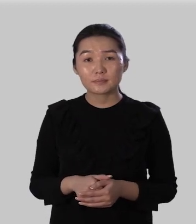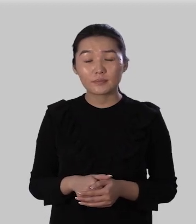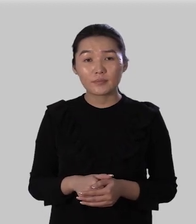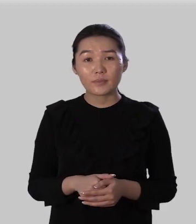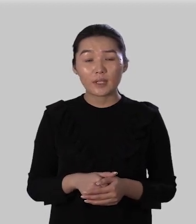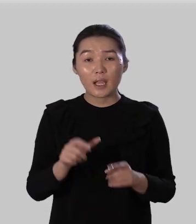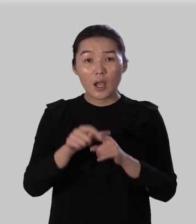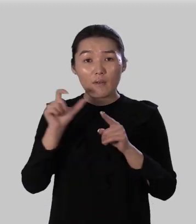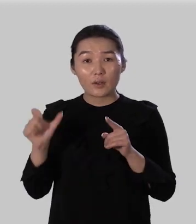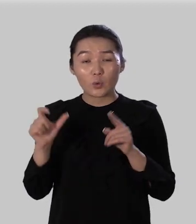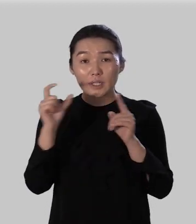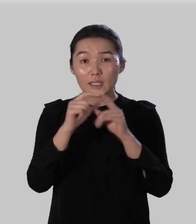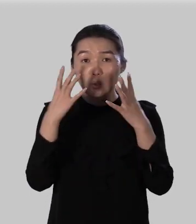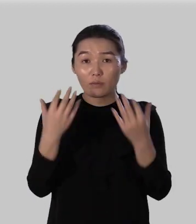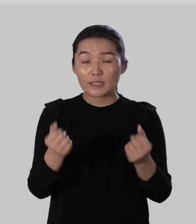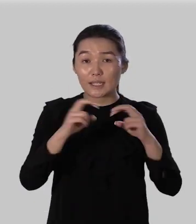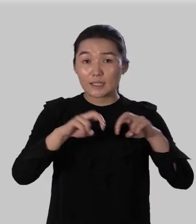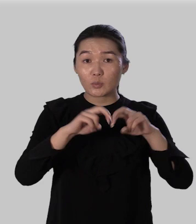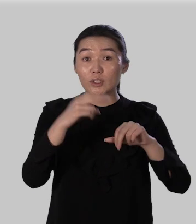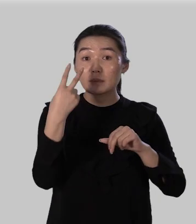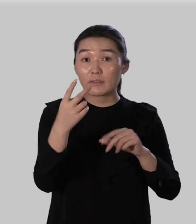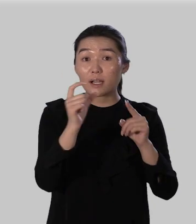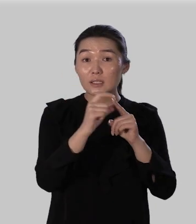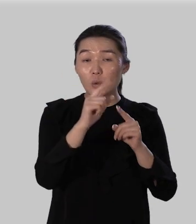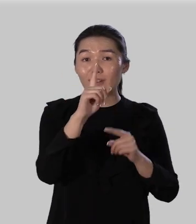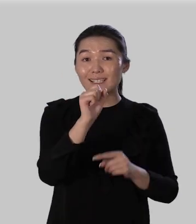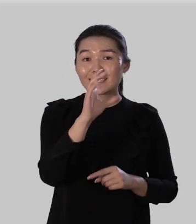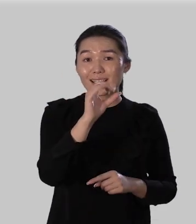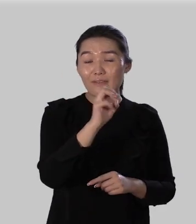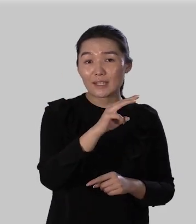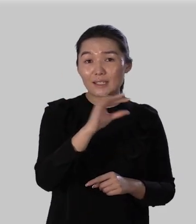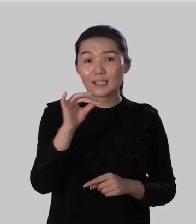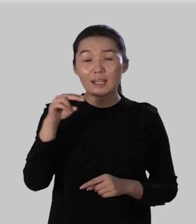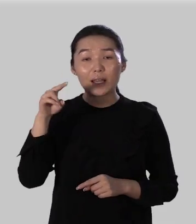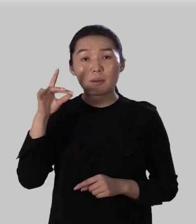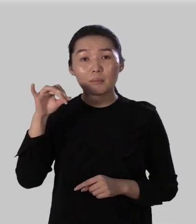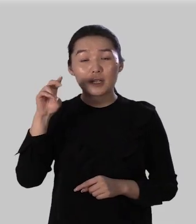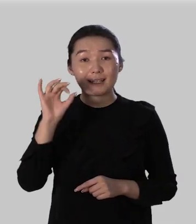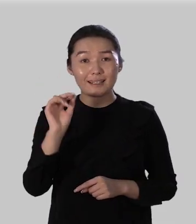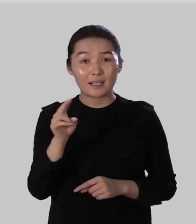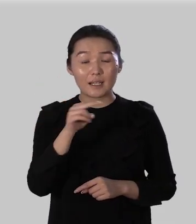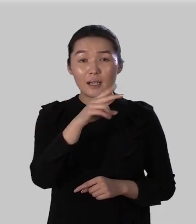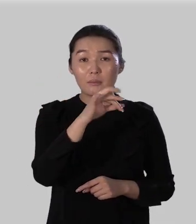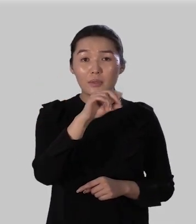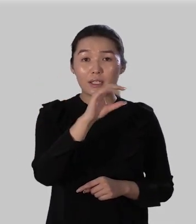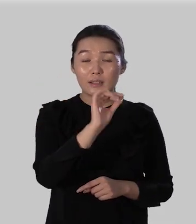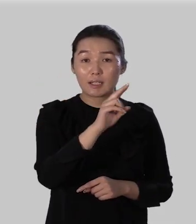в рубрике слова дня рассмотрим два слова завет и предок предок